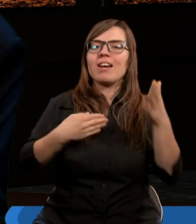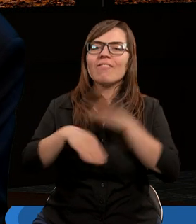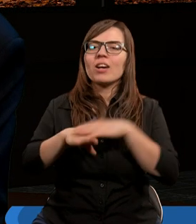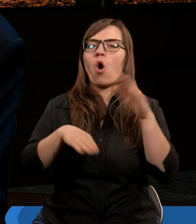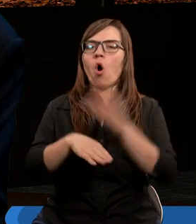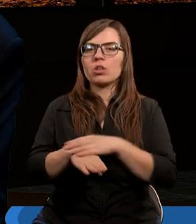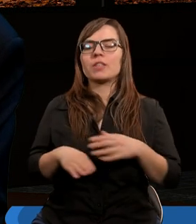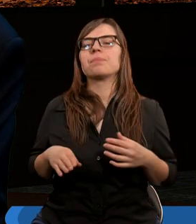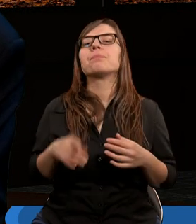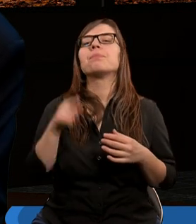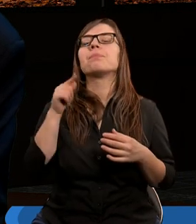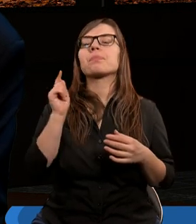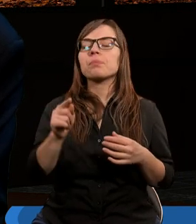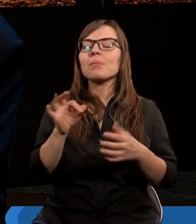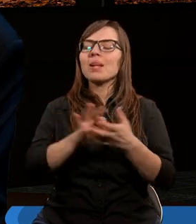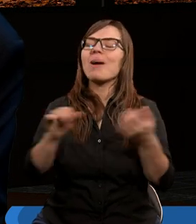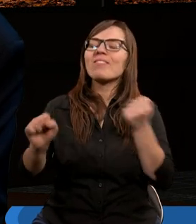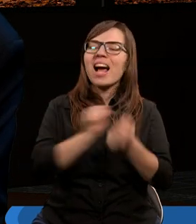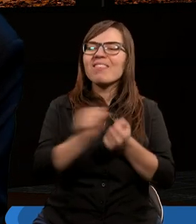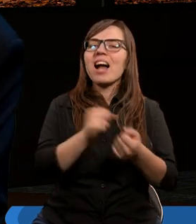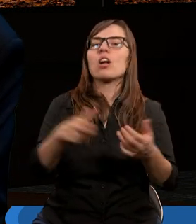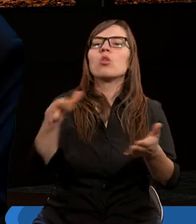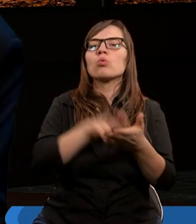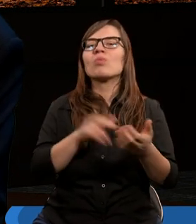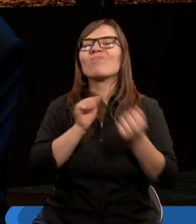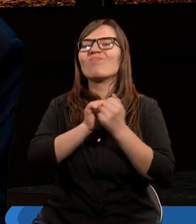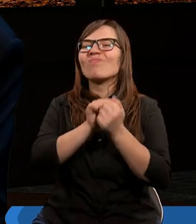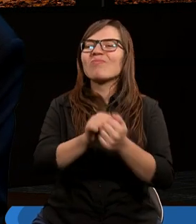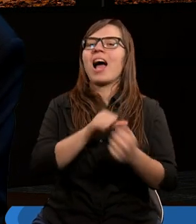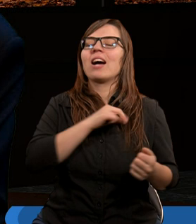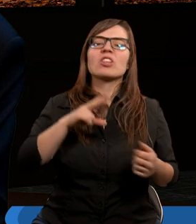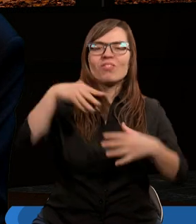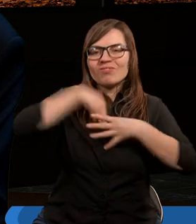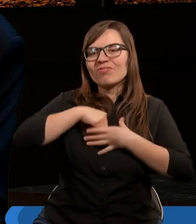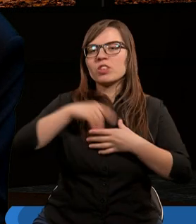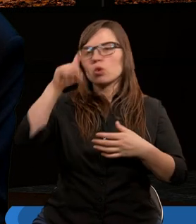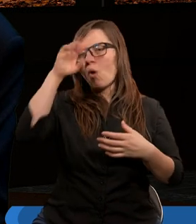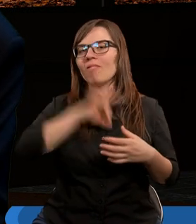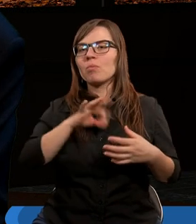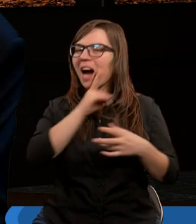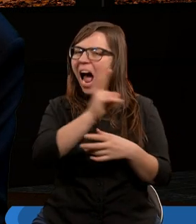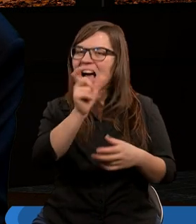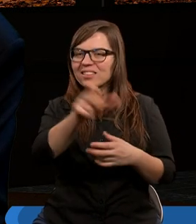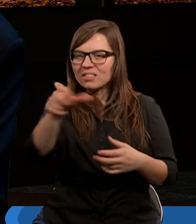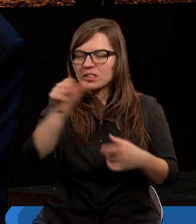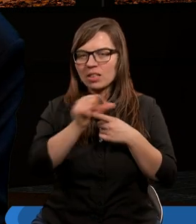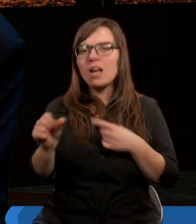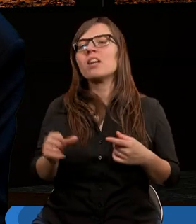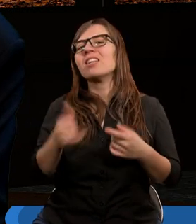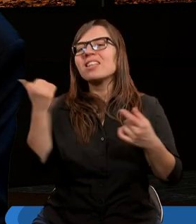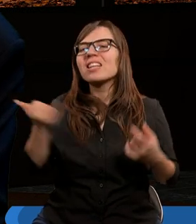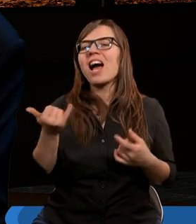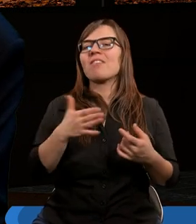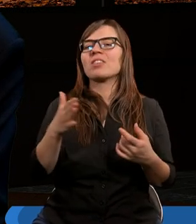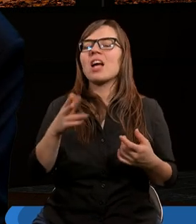ale ogólnie rzecz biorąc, przedstawiona jest pewna walka, która toczy się chyba w życiu każdego człowieka, bo ja bym powiedział to niezależnie do jakiej grupy byśmy